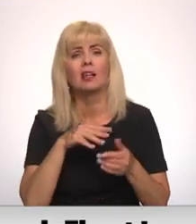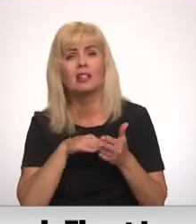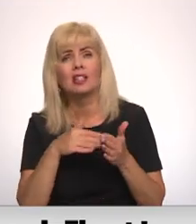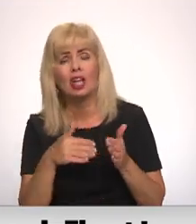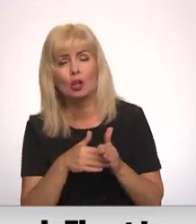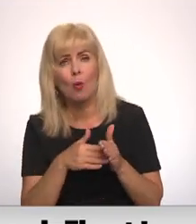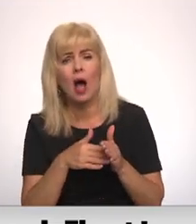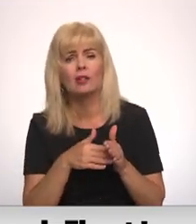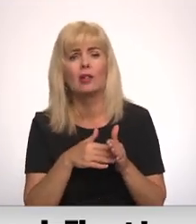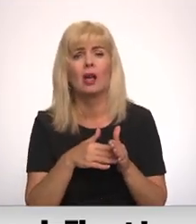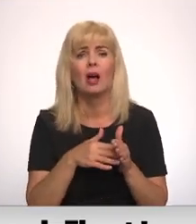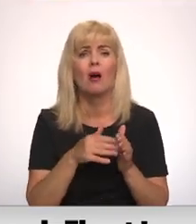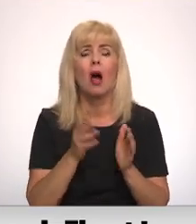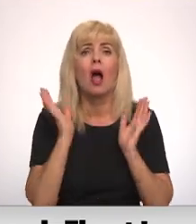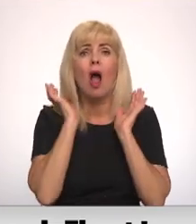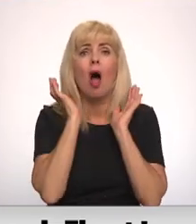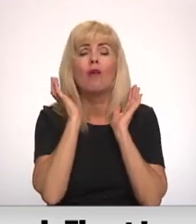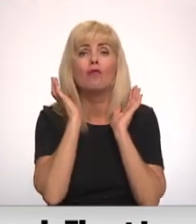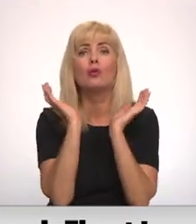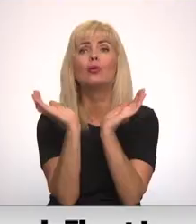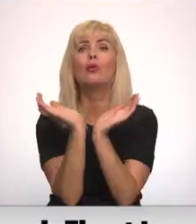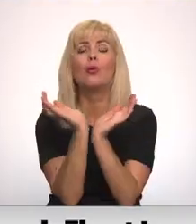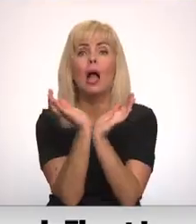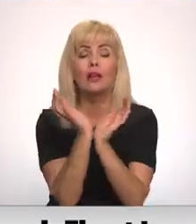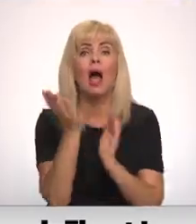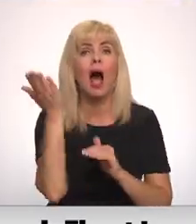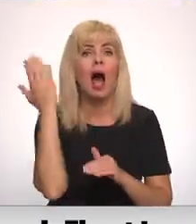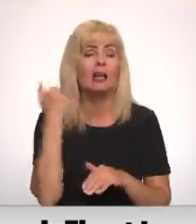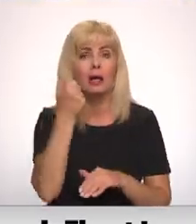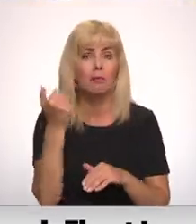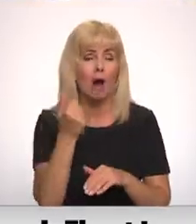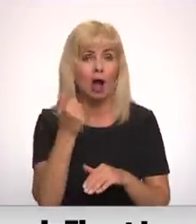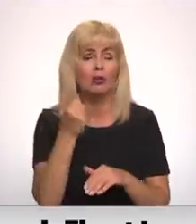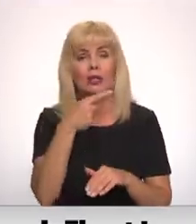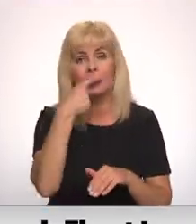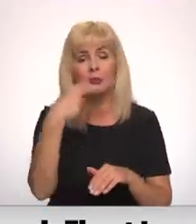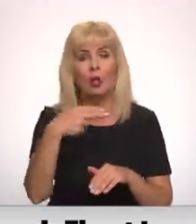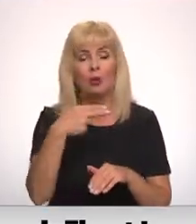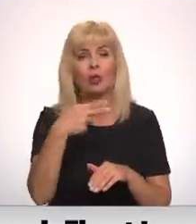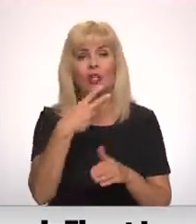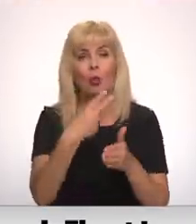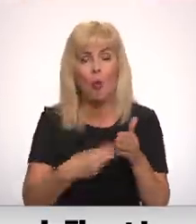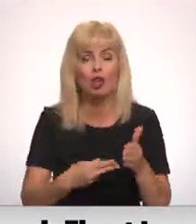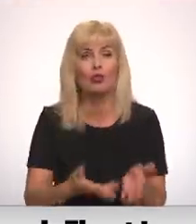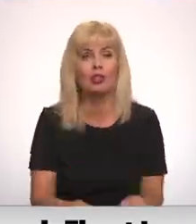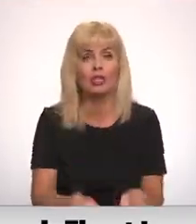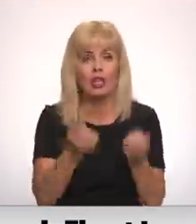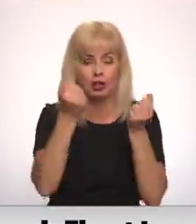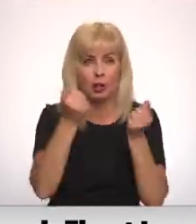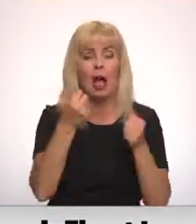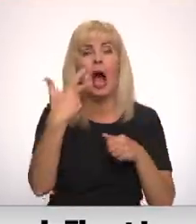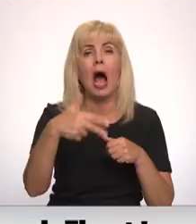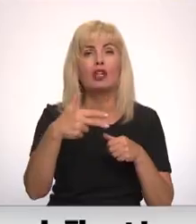pacientu turat galvu ūdeni. Pērno ūdens tilpēm izceltis 120 bojā gājušie un reģistrētu vairāk nekā 80